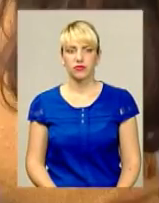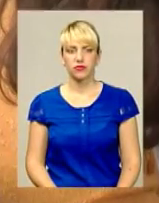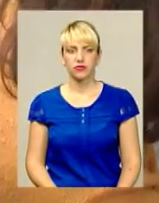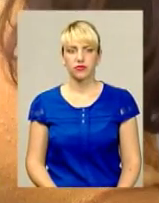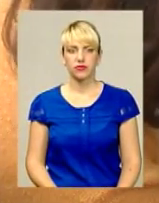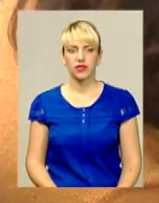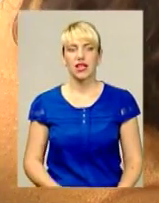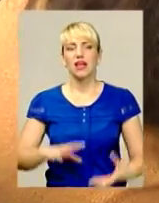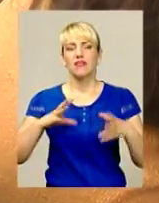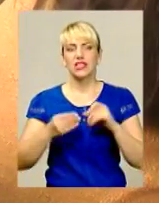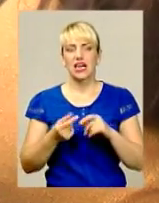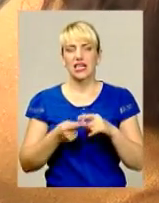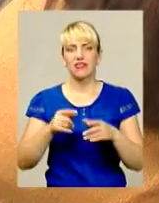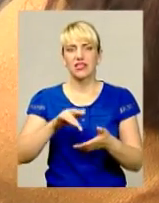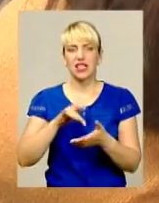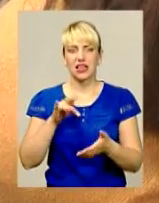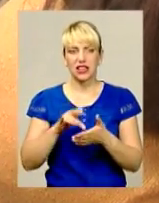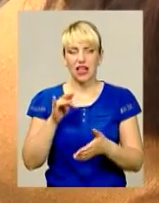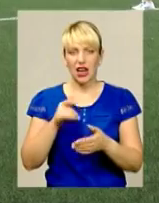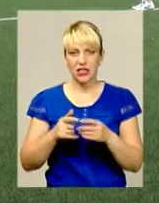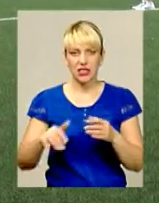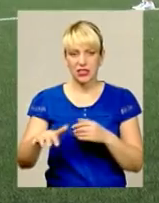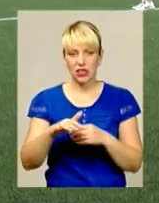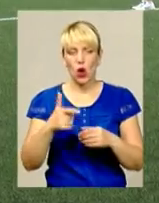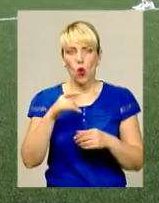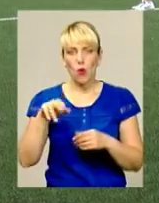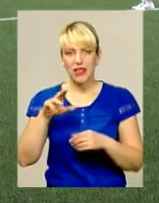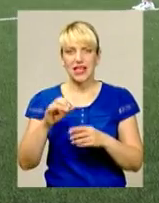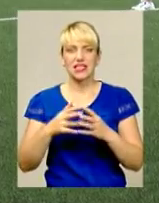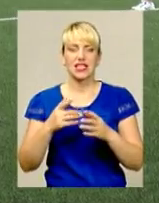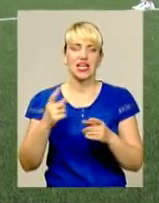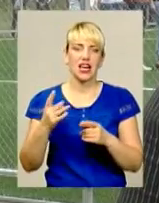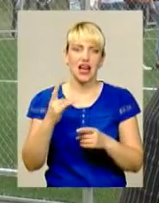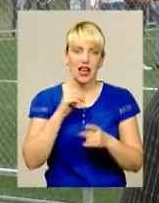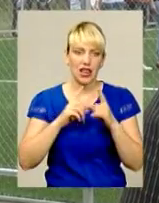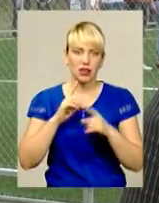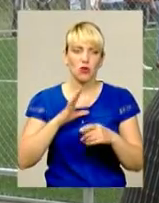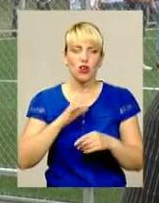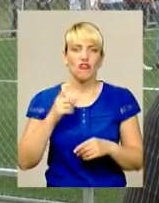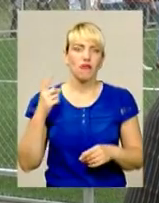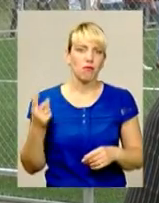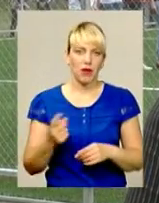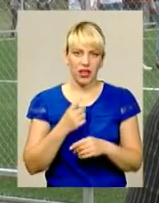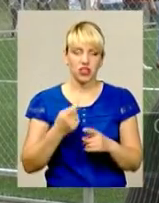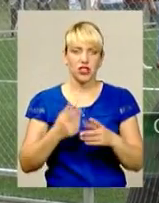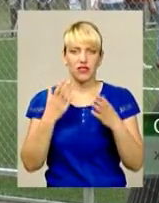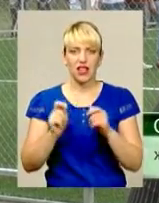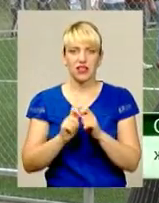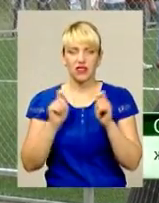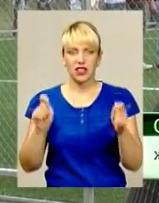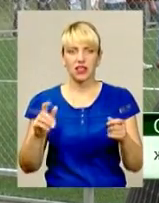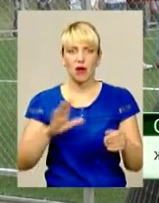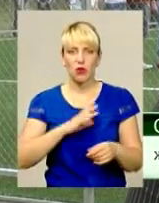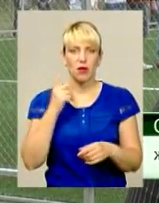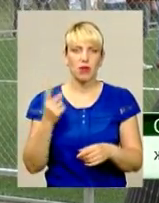І взагалі в центральній садибі Гуменецької громади того дня було багато чого вперше. І вже у день відкриття відбудуться перші